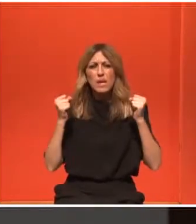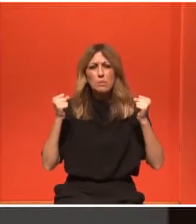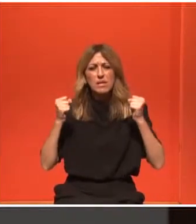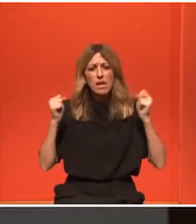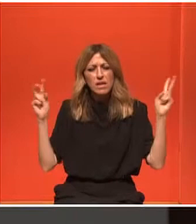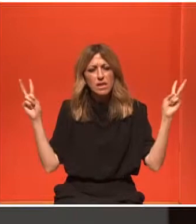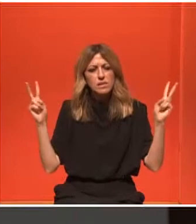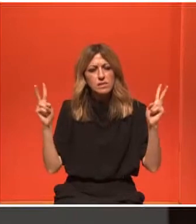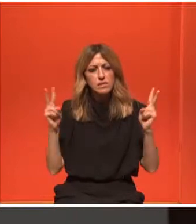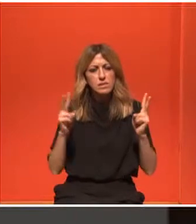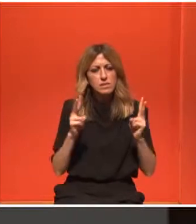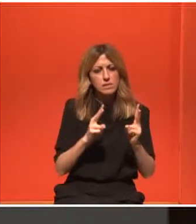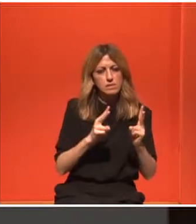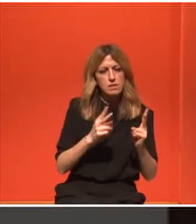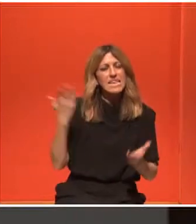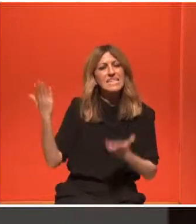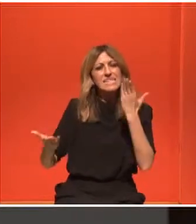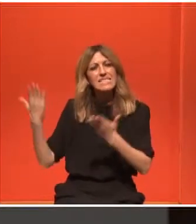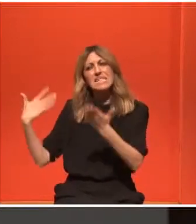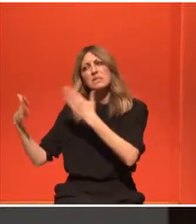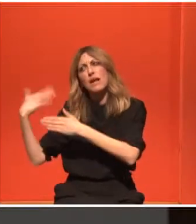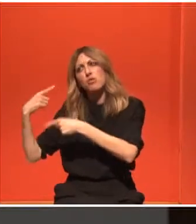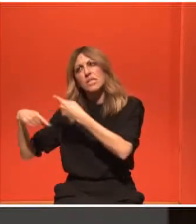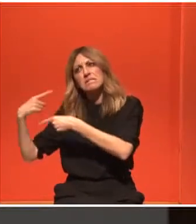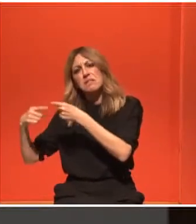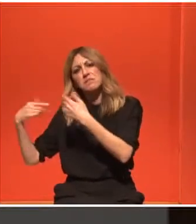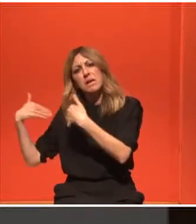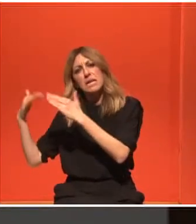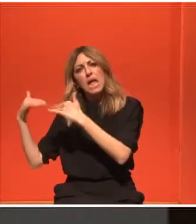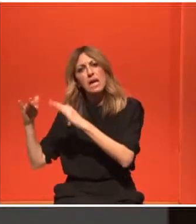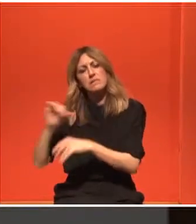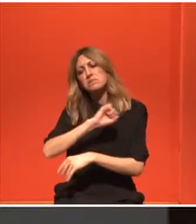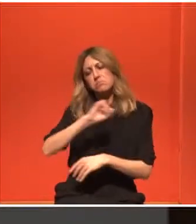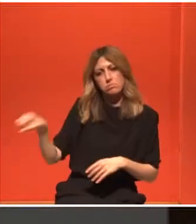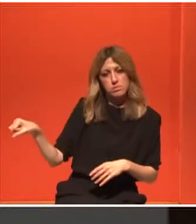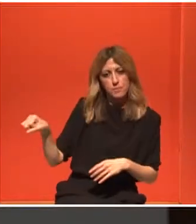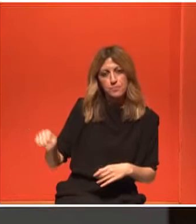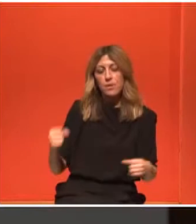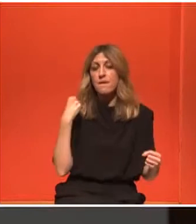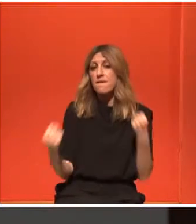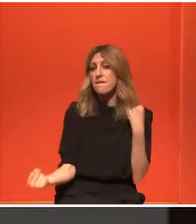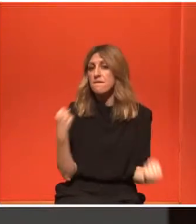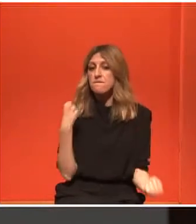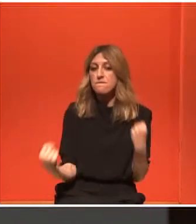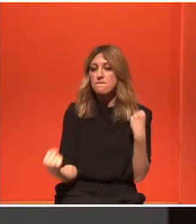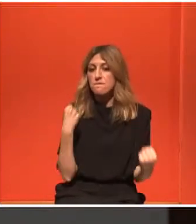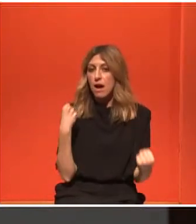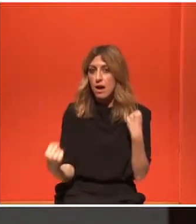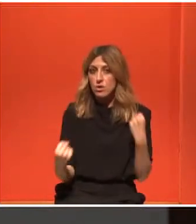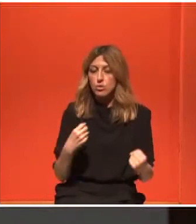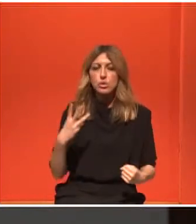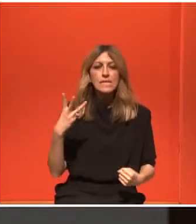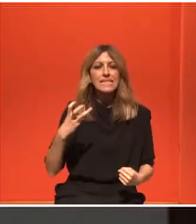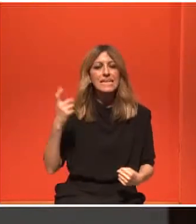συνεχεία άσκηση. Εννοείται ότι και τα βάρη, ξεκινώντας από εντάσεις οι οποίες πρέπει να είναι τόσο χαμηλές, 30%